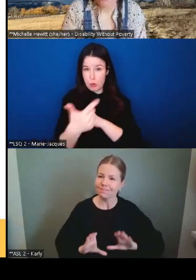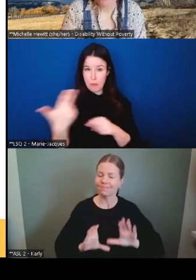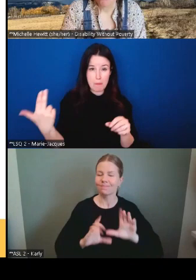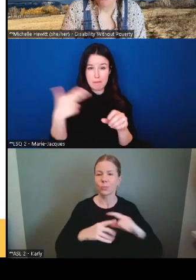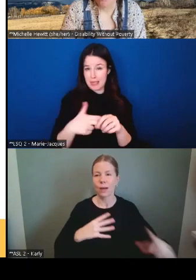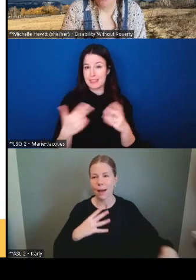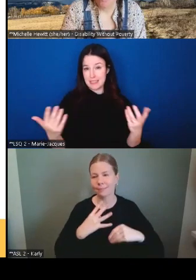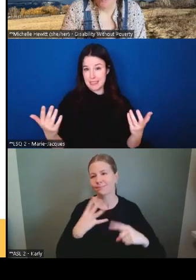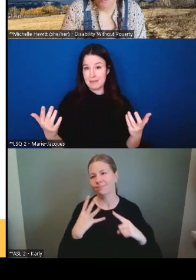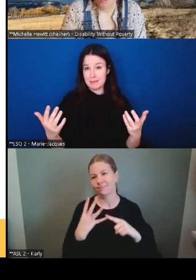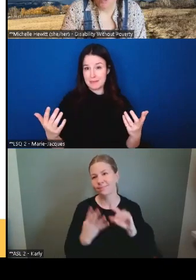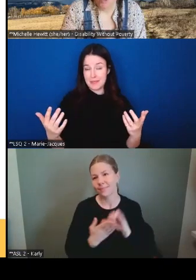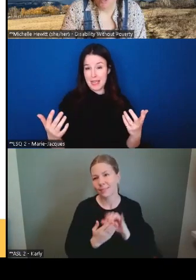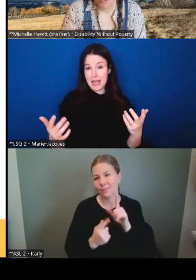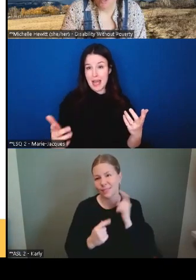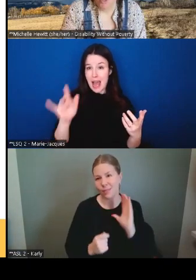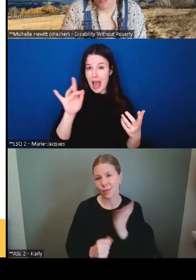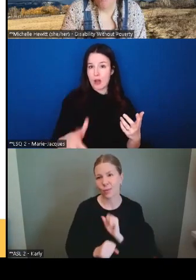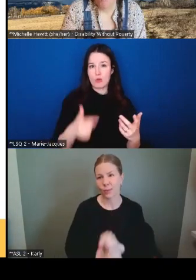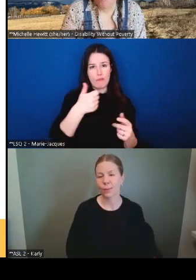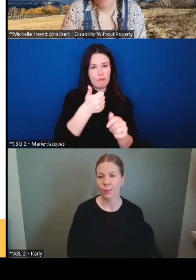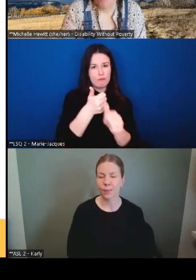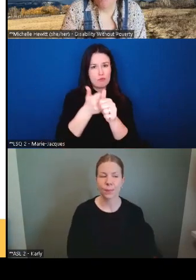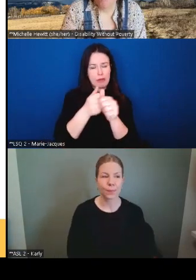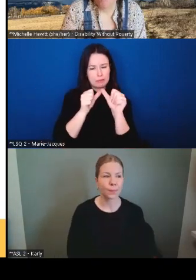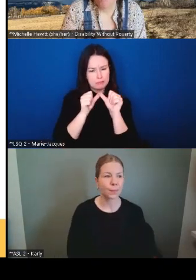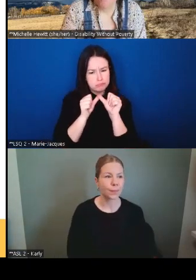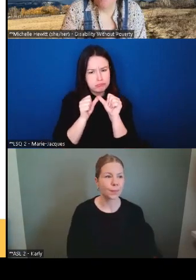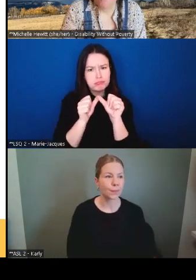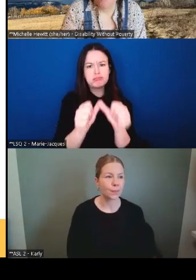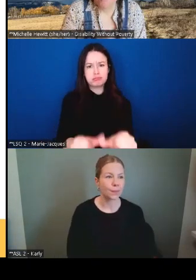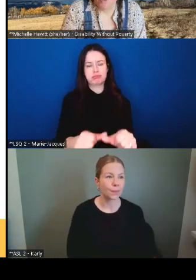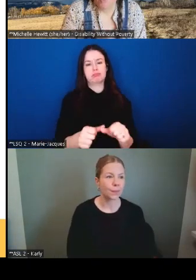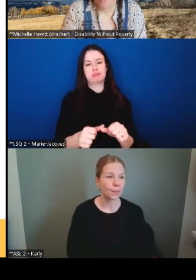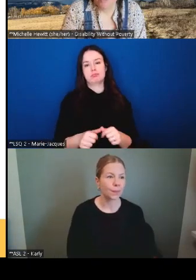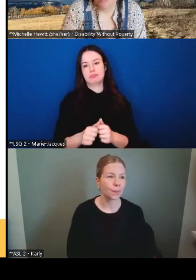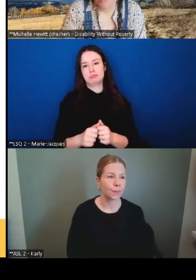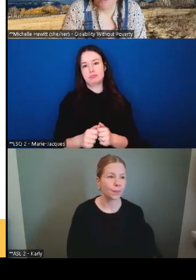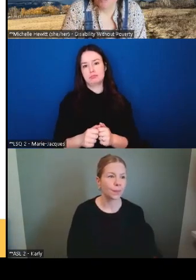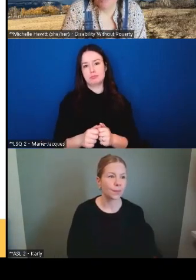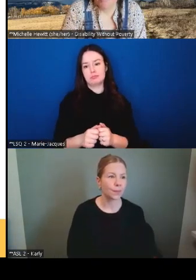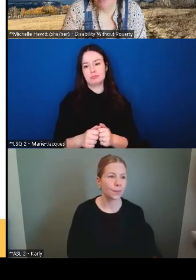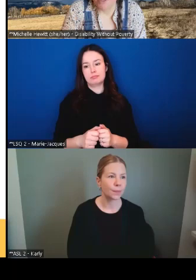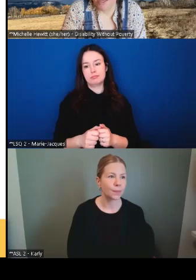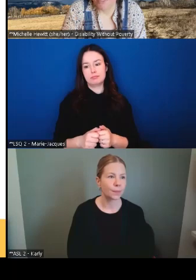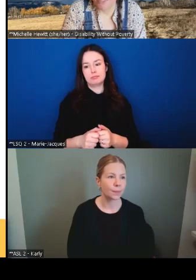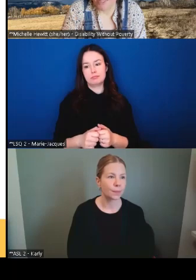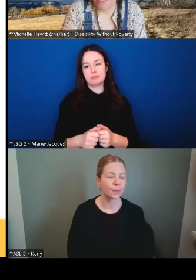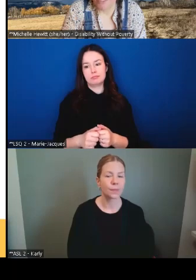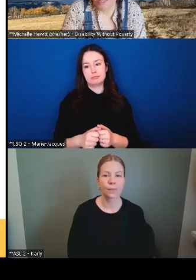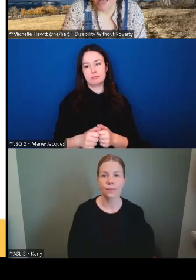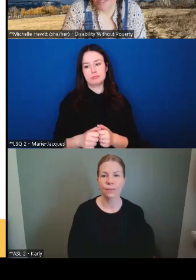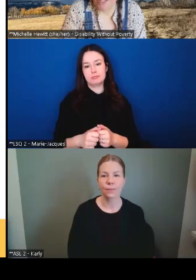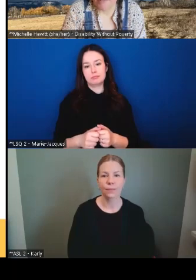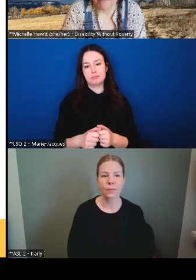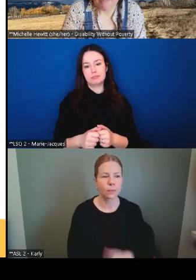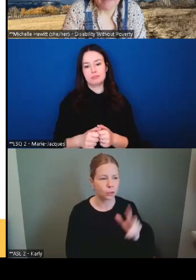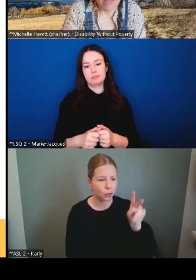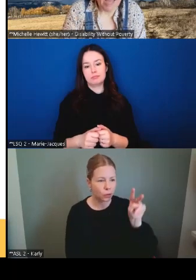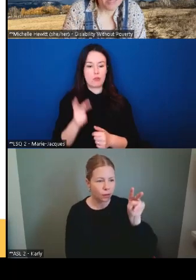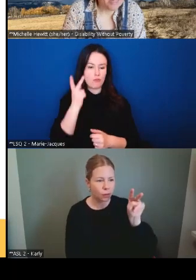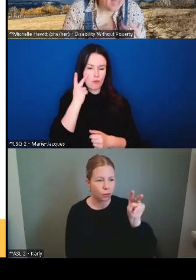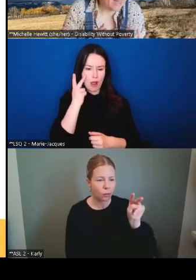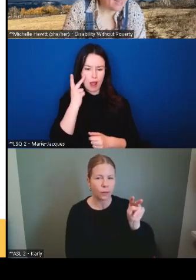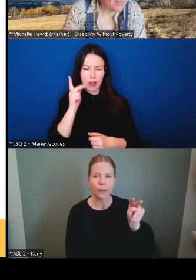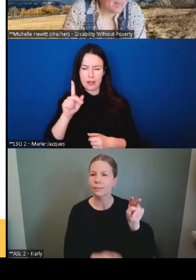en participant de façon continue. Alors, je vois une question